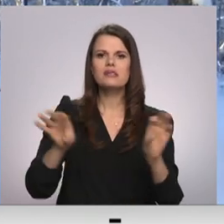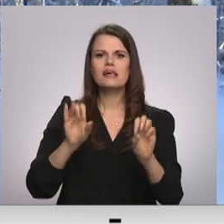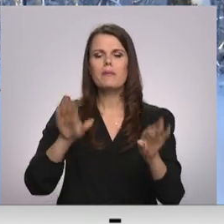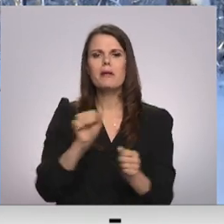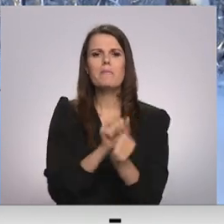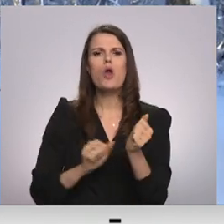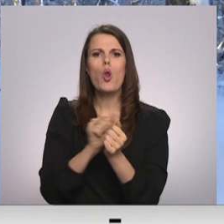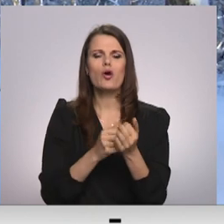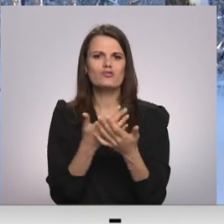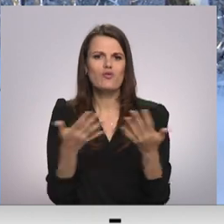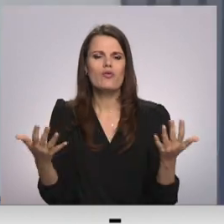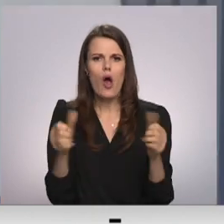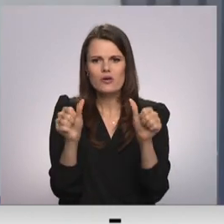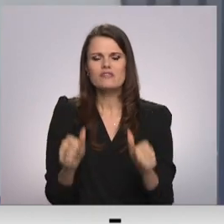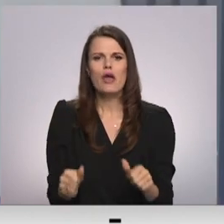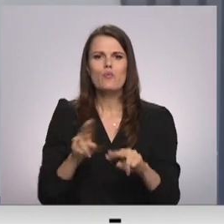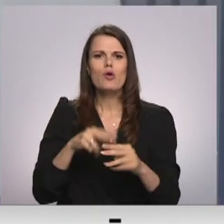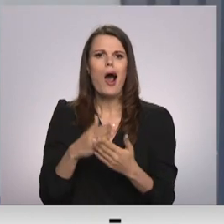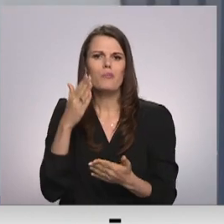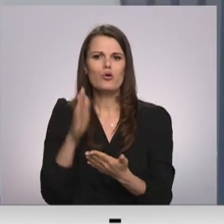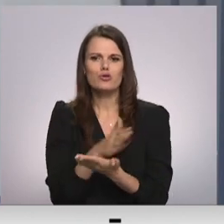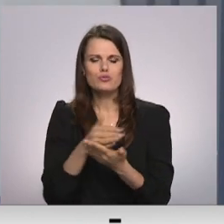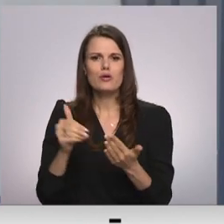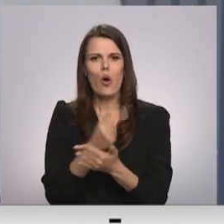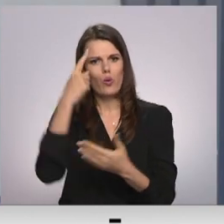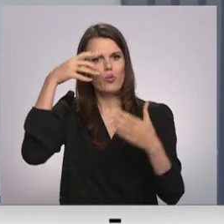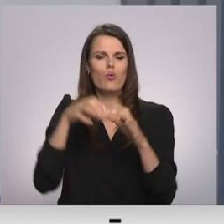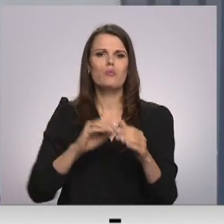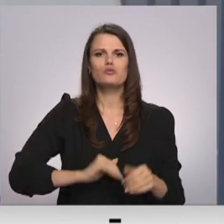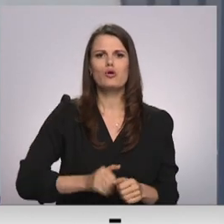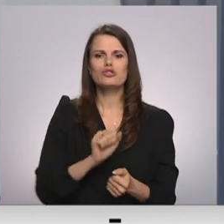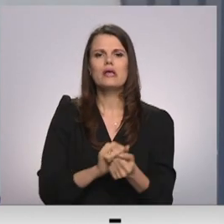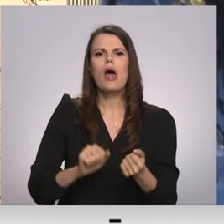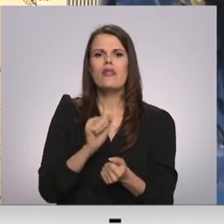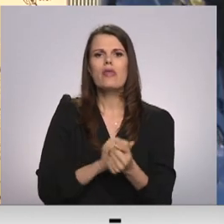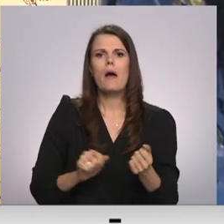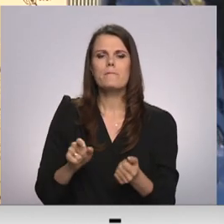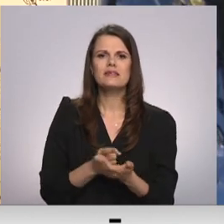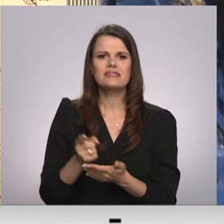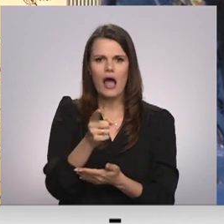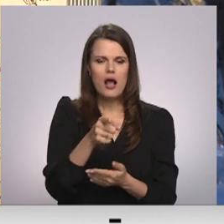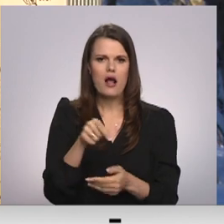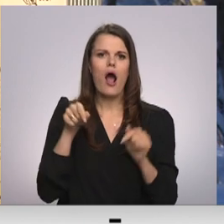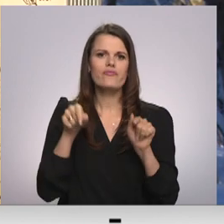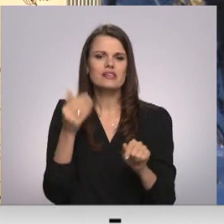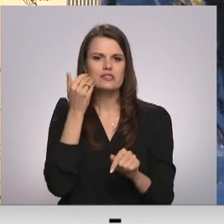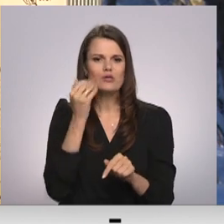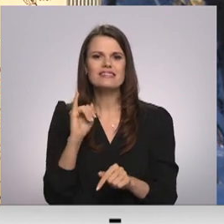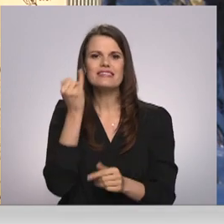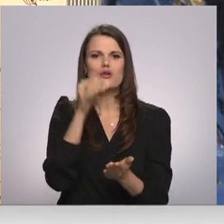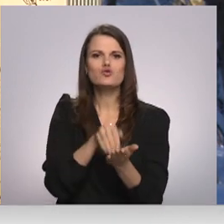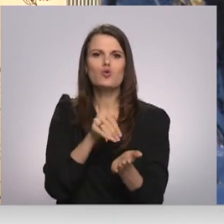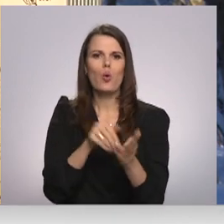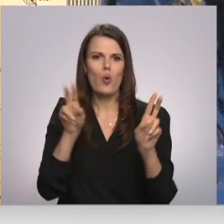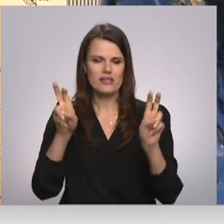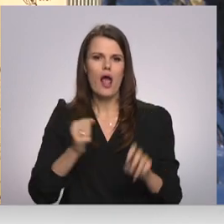daudzveidību apdraudošām sugām. Piemēram, jaundomas muižas dabas tā kā tā ir zeltslotiņa. Šīs vidas objekts ir ļoti pīskaņots Kanādas